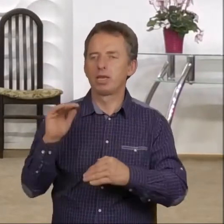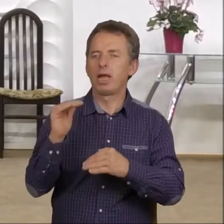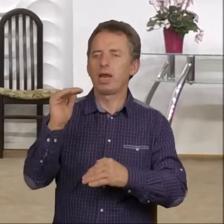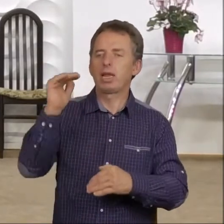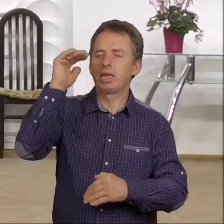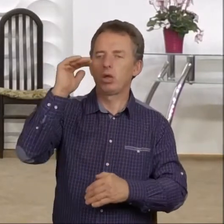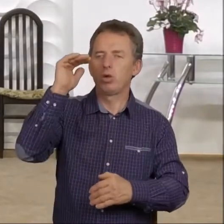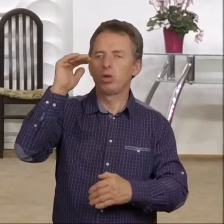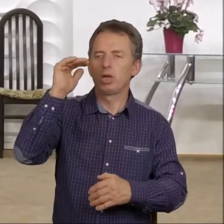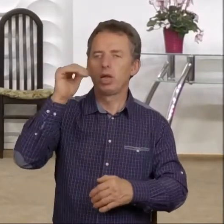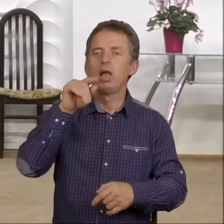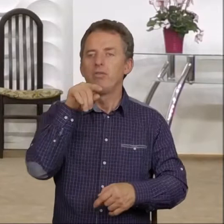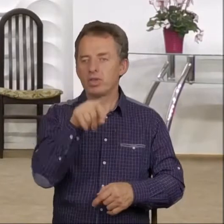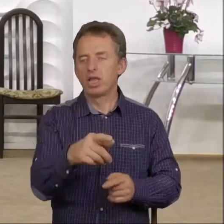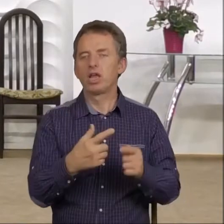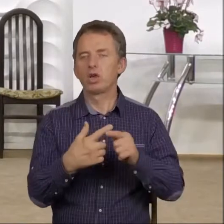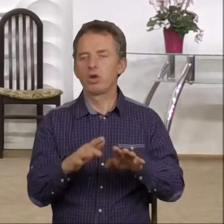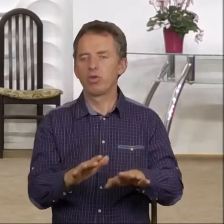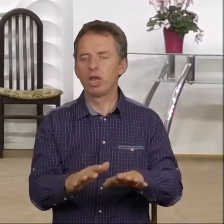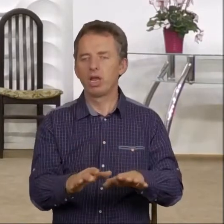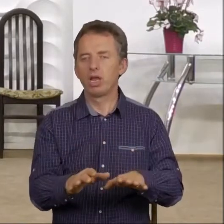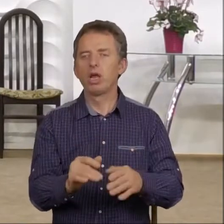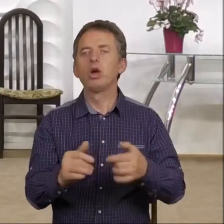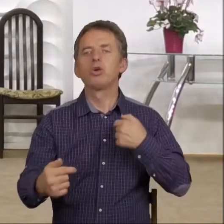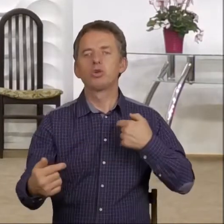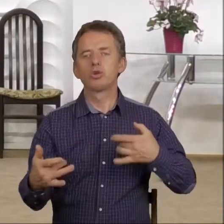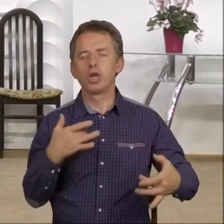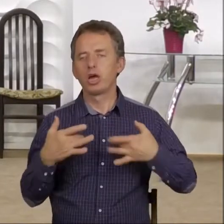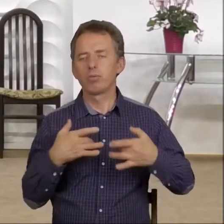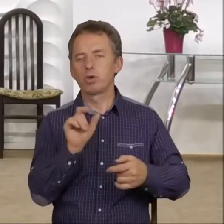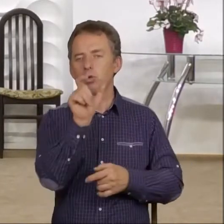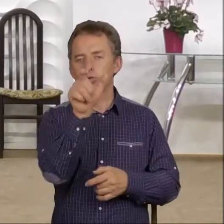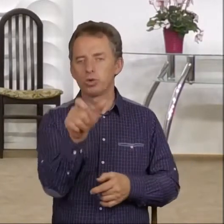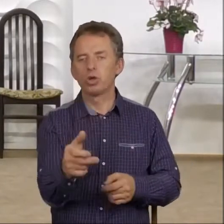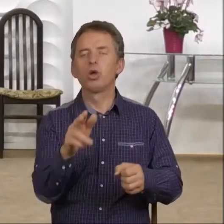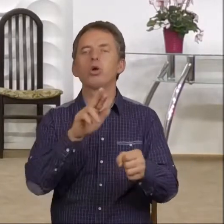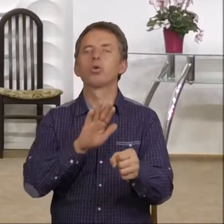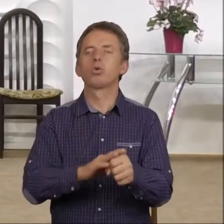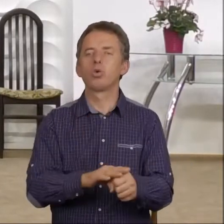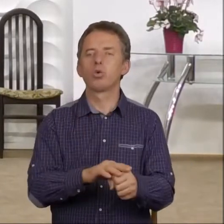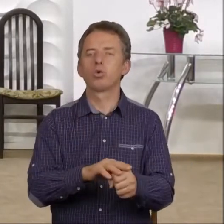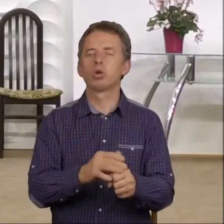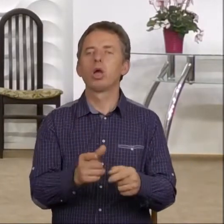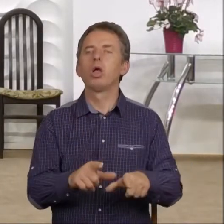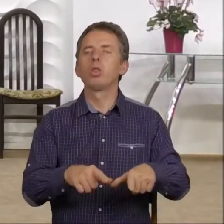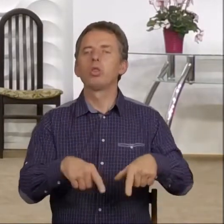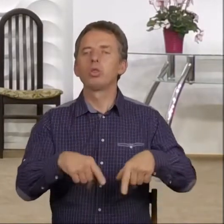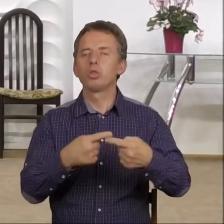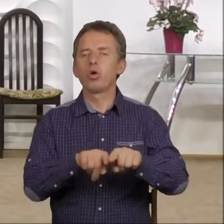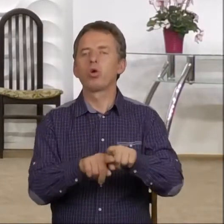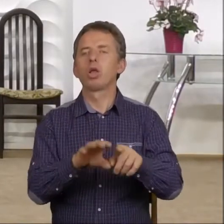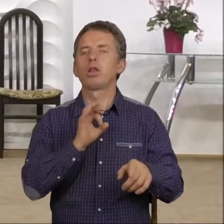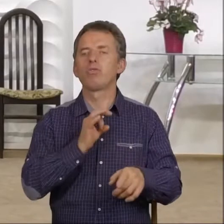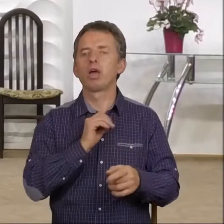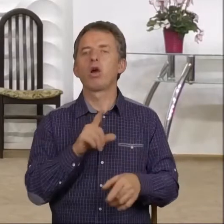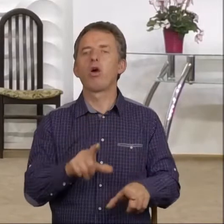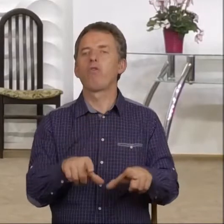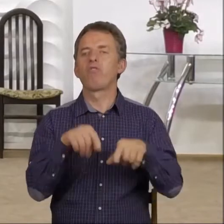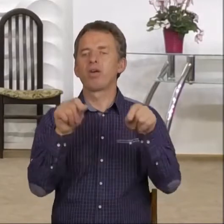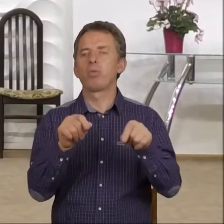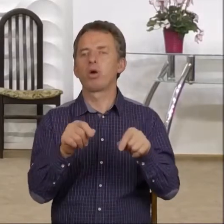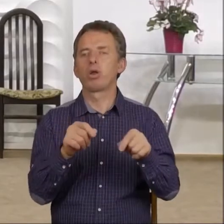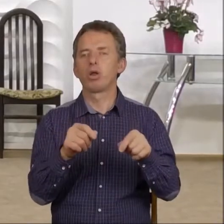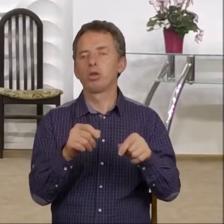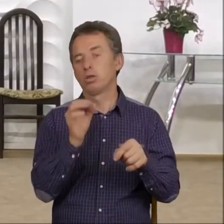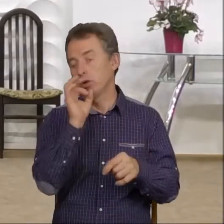Tak w tej chwili cierpią ci, którzy dokonali złego wyboru. No dobrze,